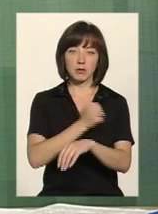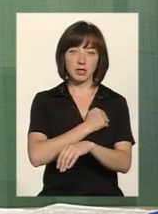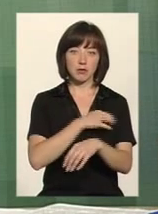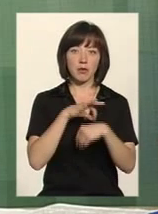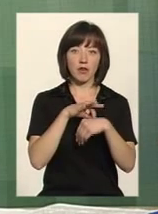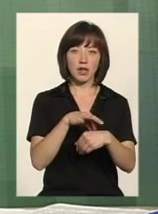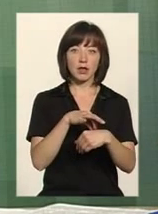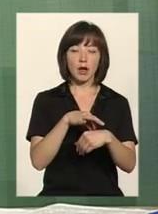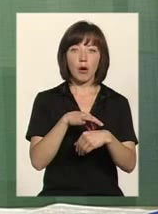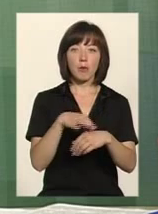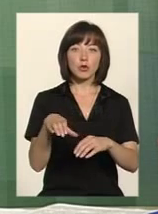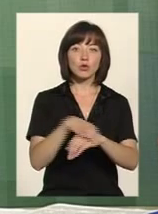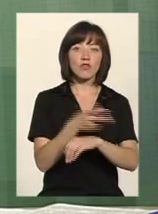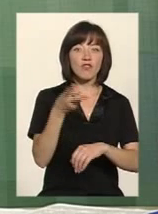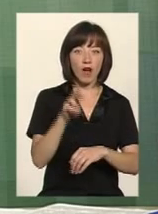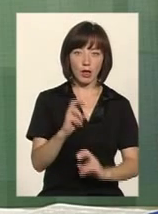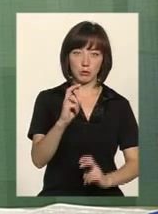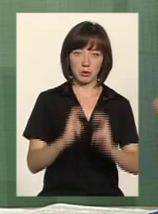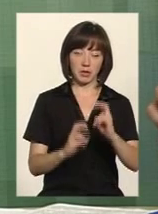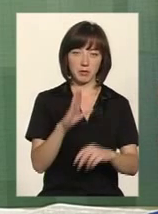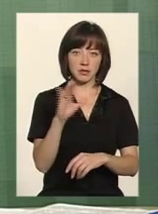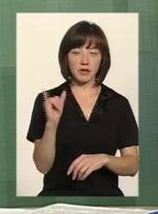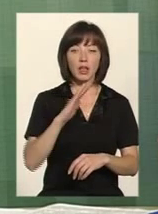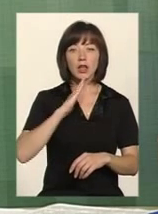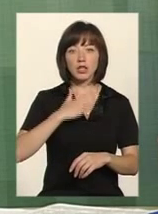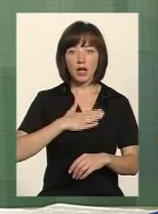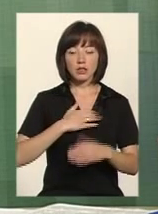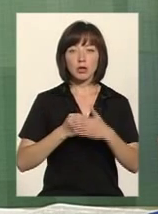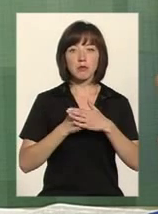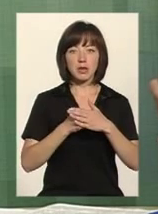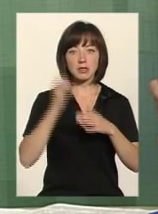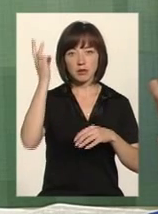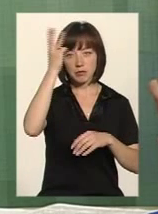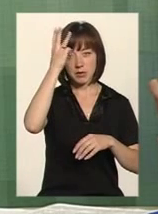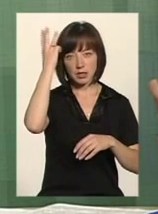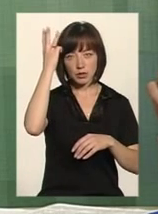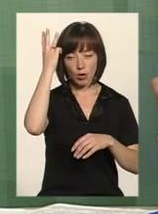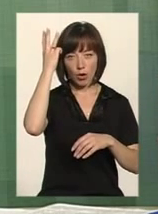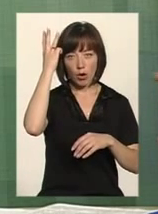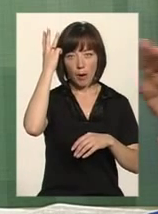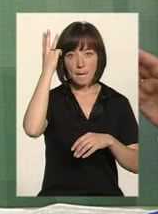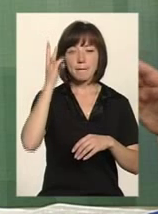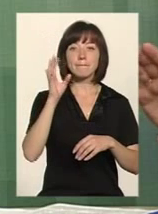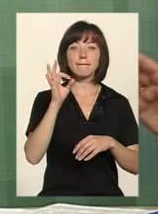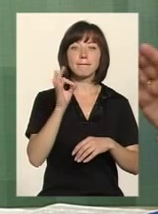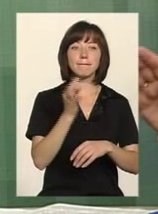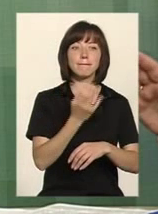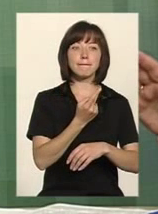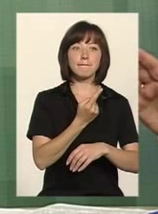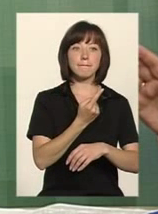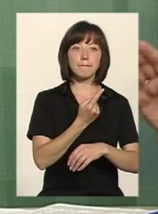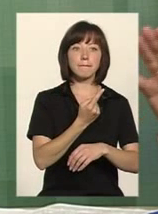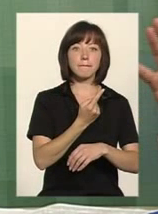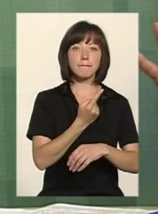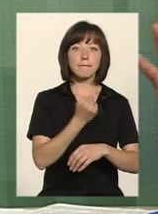проведення протезування на підприємстві. І в нас ще на базі Хмельницького геріатричного пенсіонату ще виявлені цілий